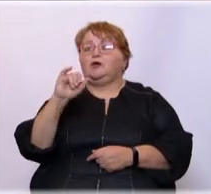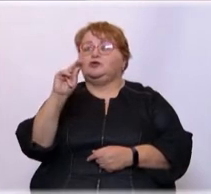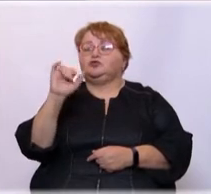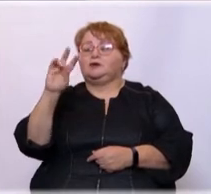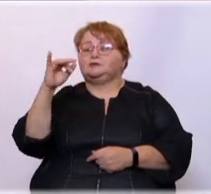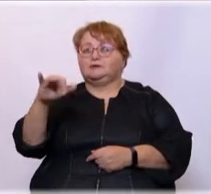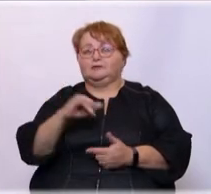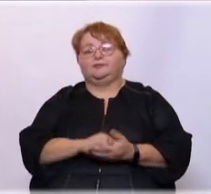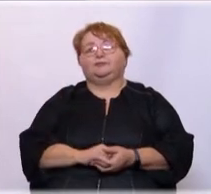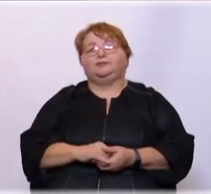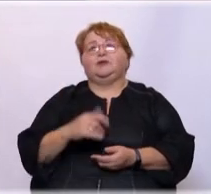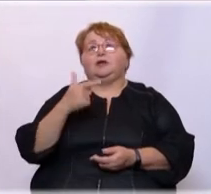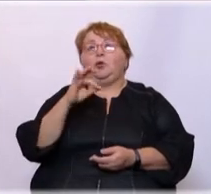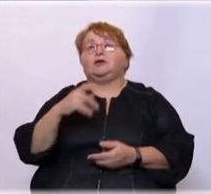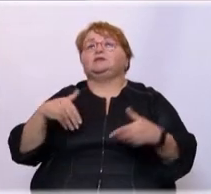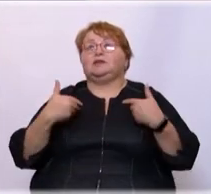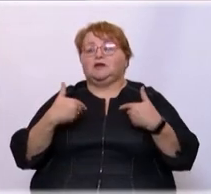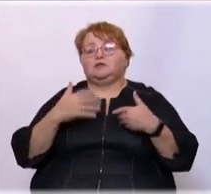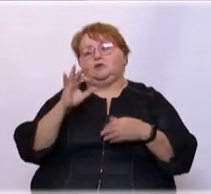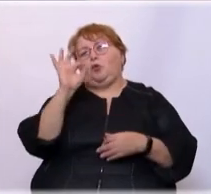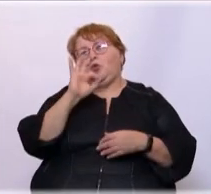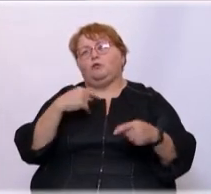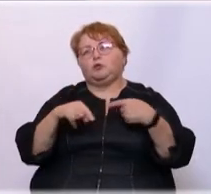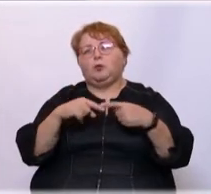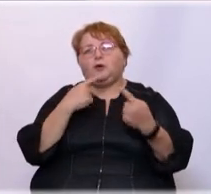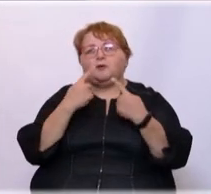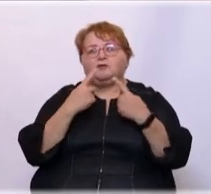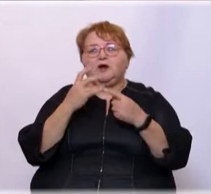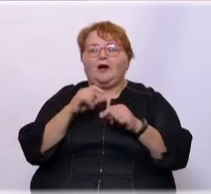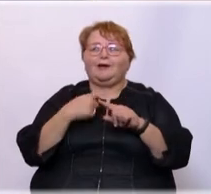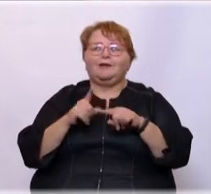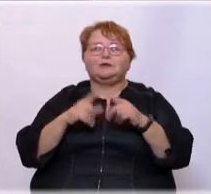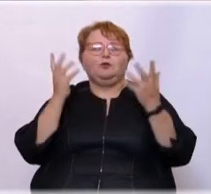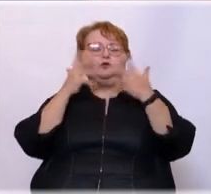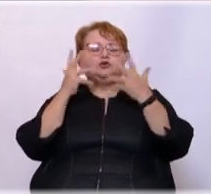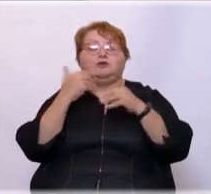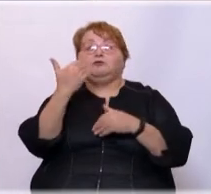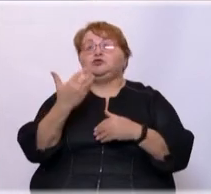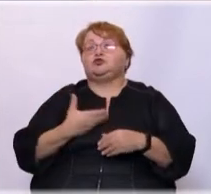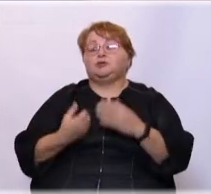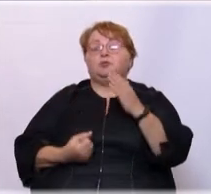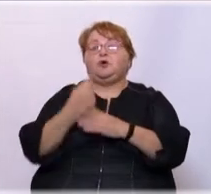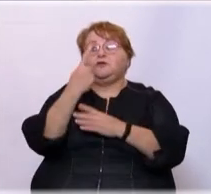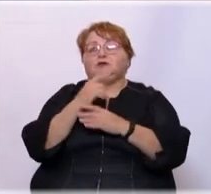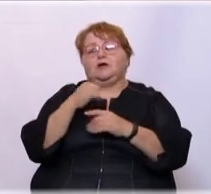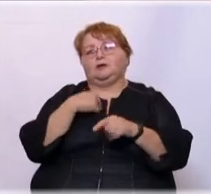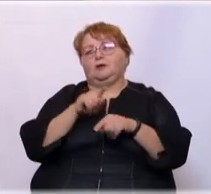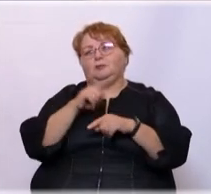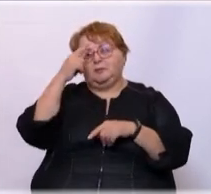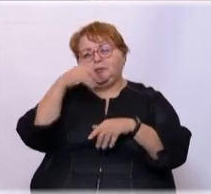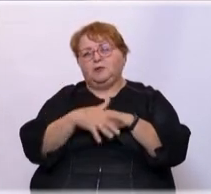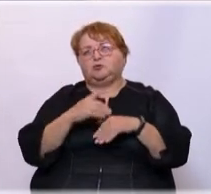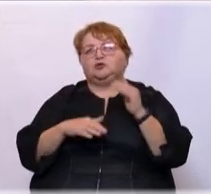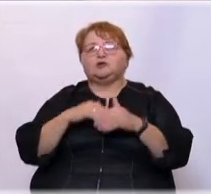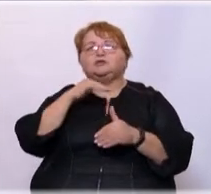здравствуйте. Здравствуйте. Давайте про футбол поговорим. Как это увлечение вообще в вашей жизни появилось? Я так понимаю, что достаточно